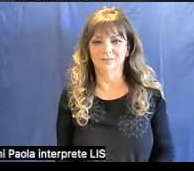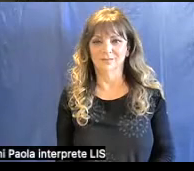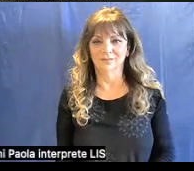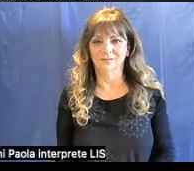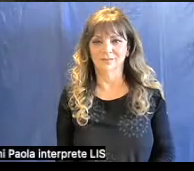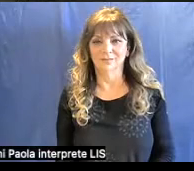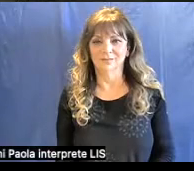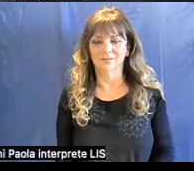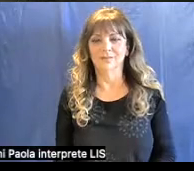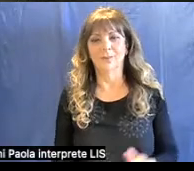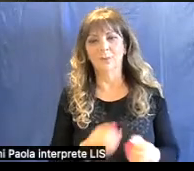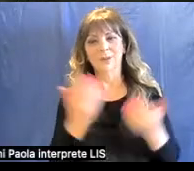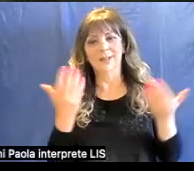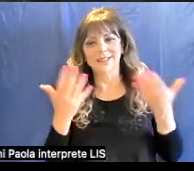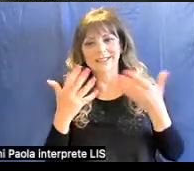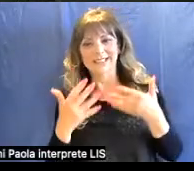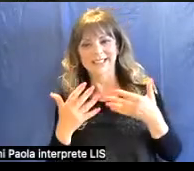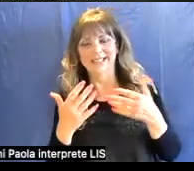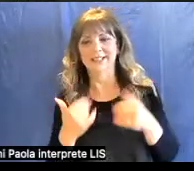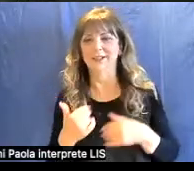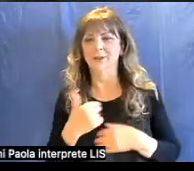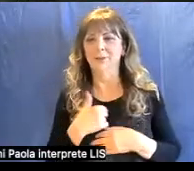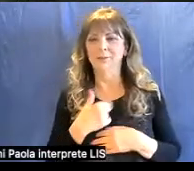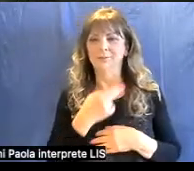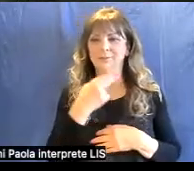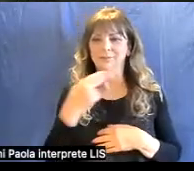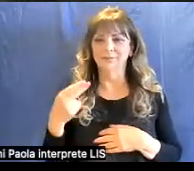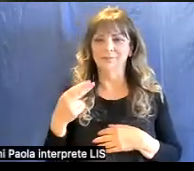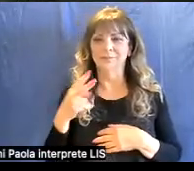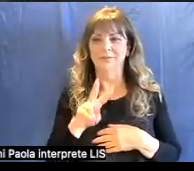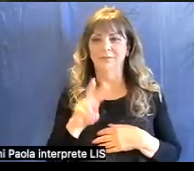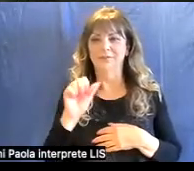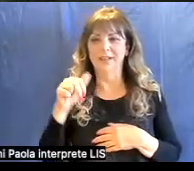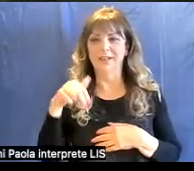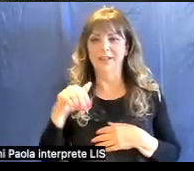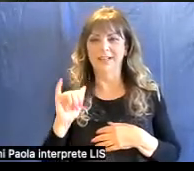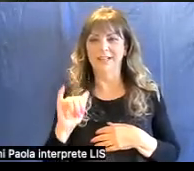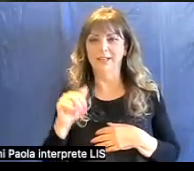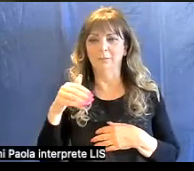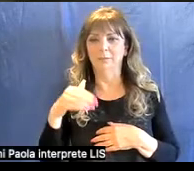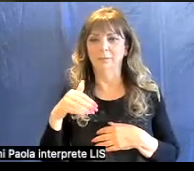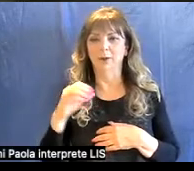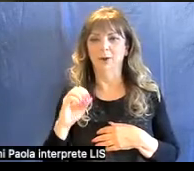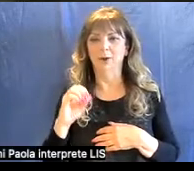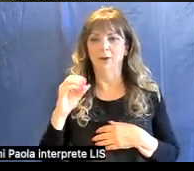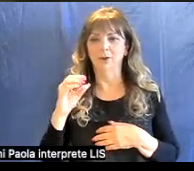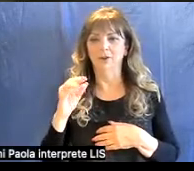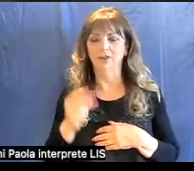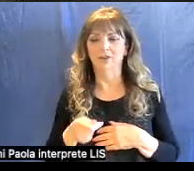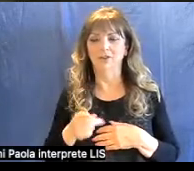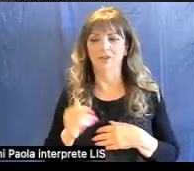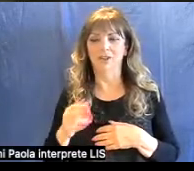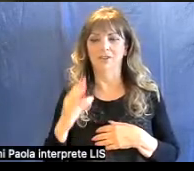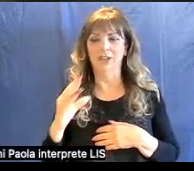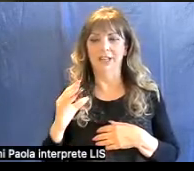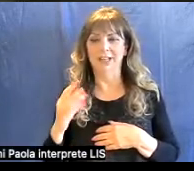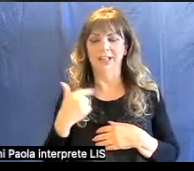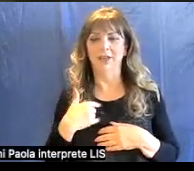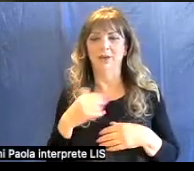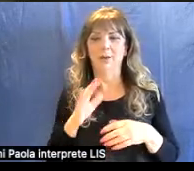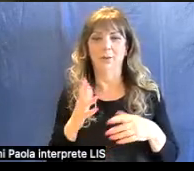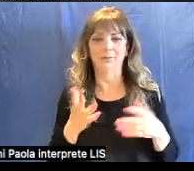Buonasera, mi chiamo Vanni Mogicecchi e sono il curatore della